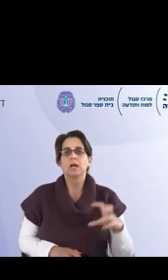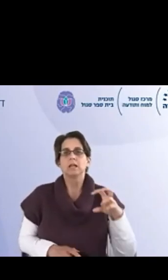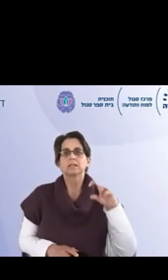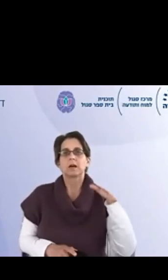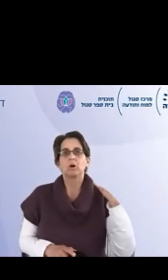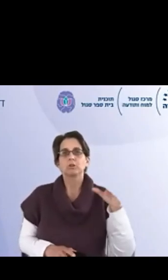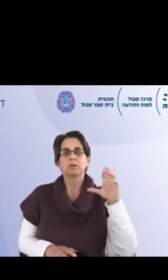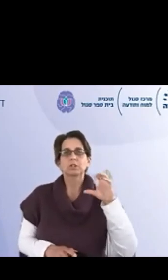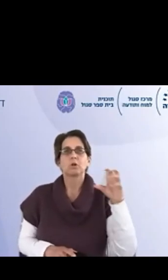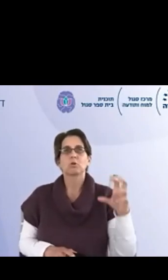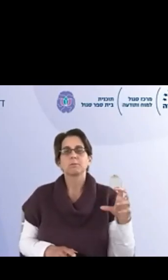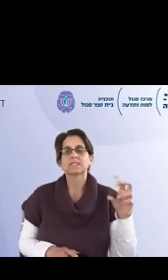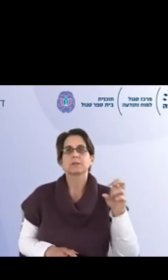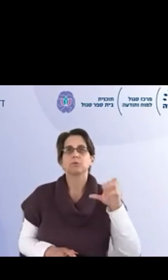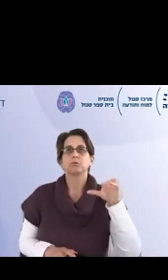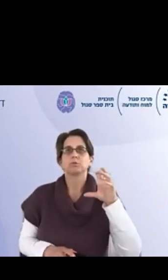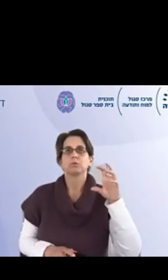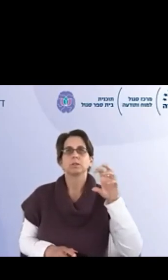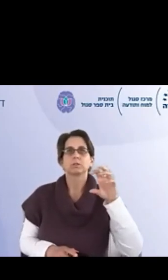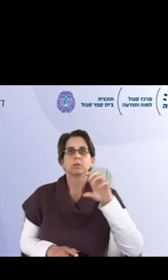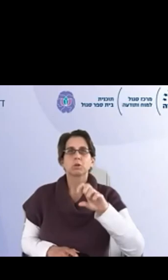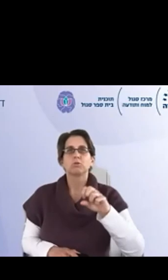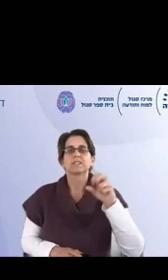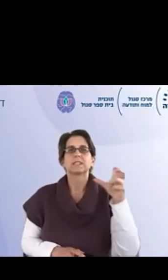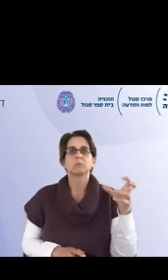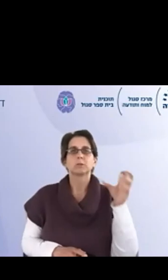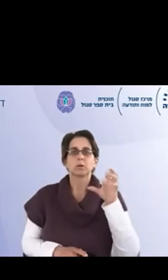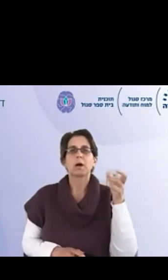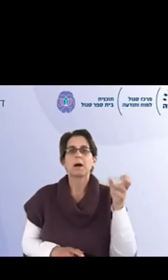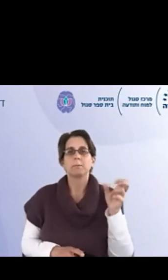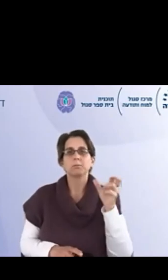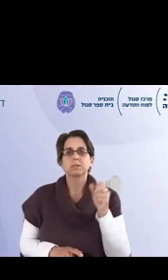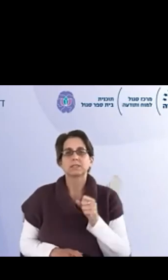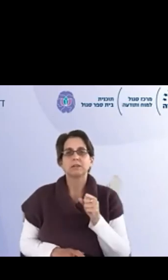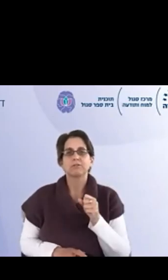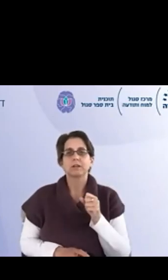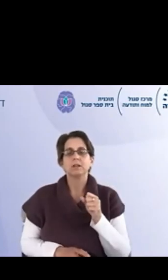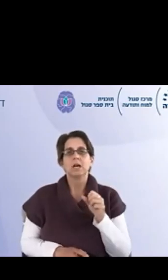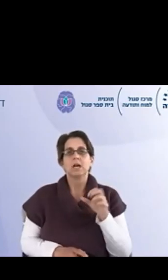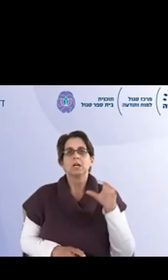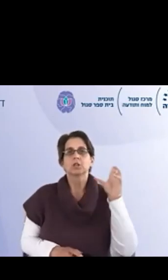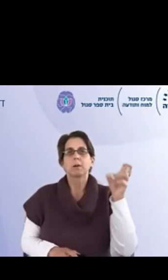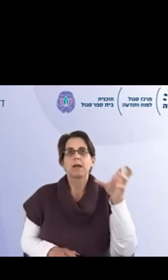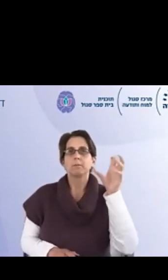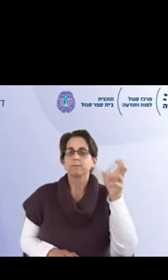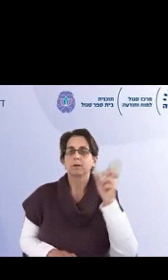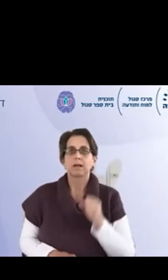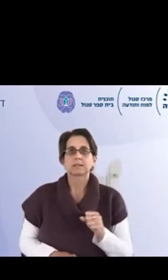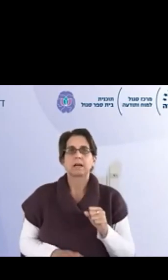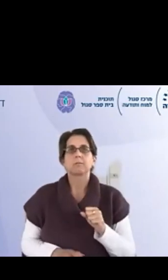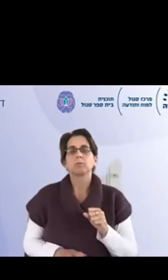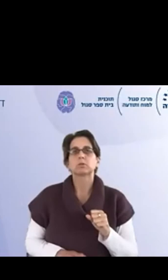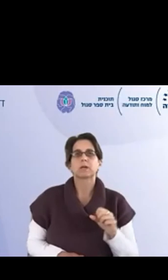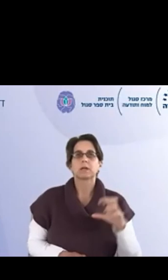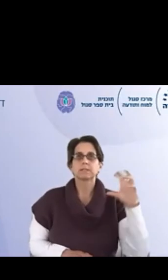ממנו, לזהות מה שאנחנו קוראים אצלנו אזורים מקובצים או אזורים חמים בבית הספר שבהם